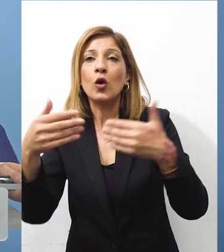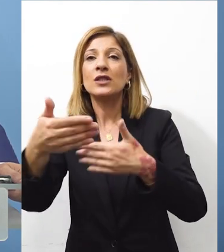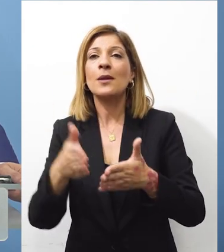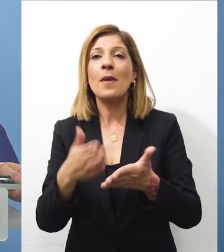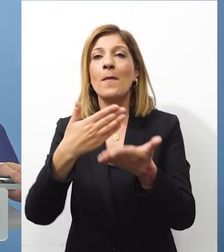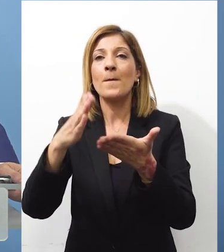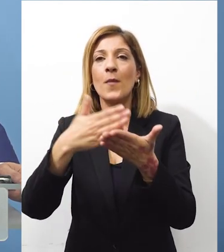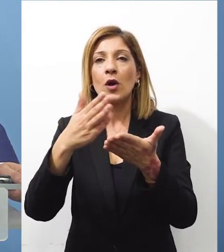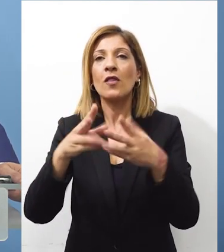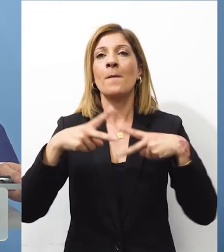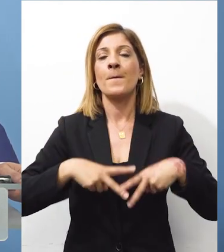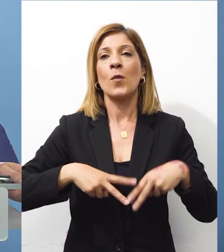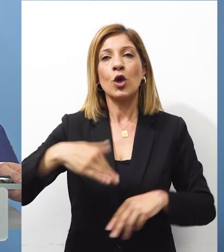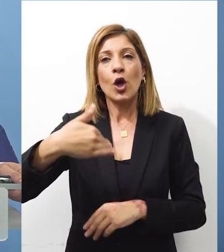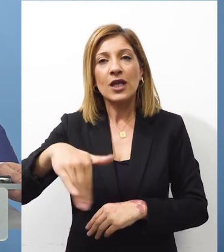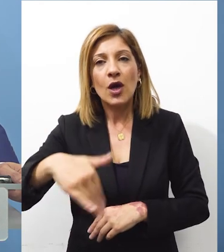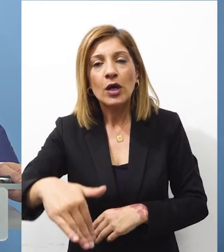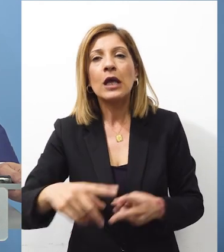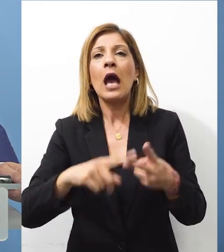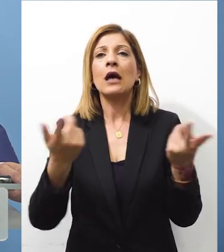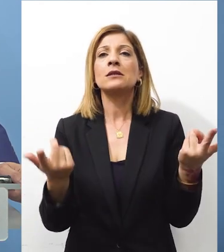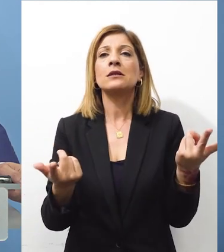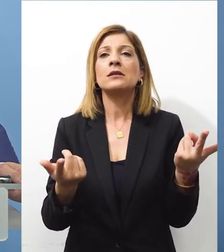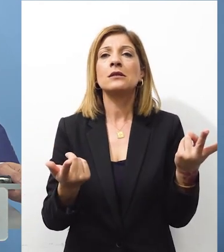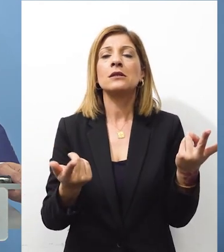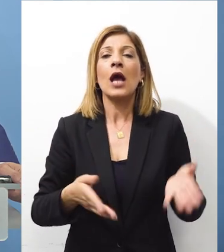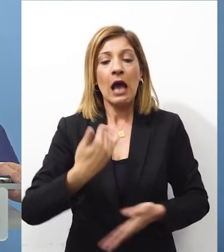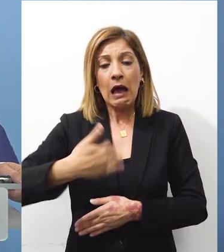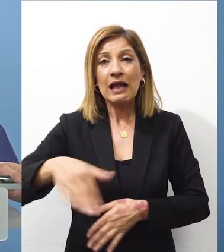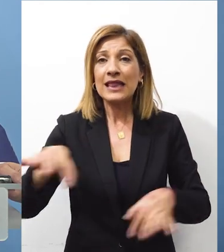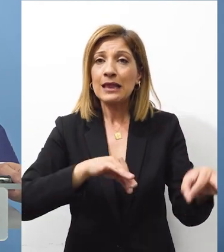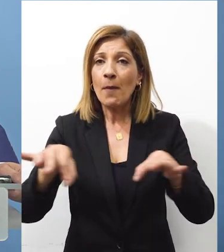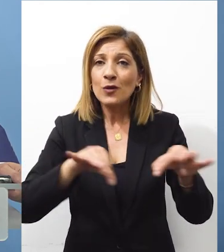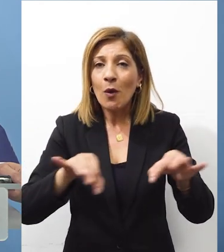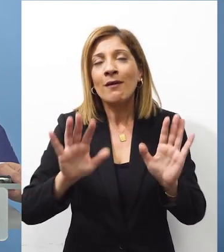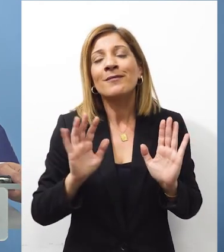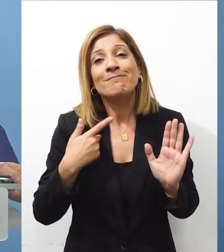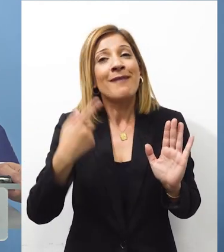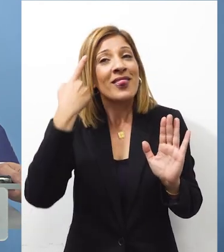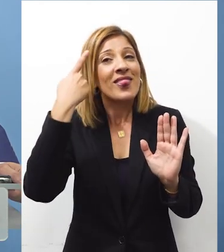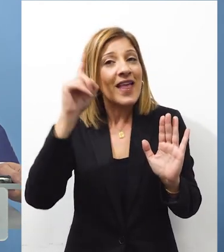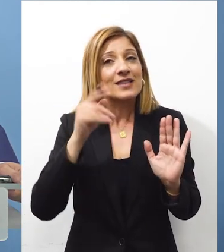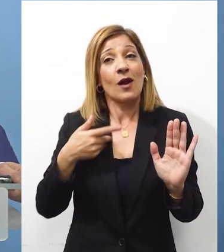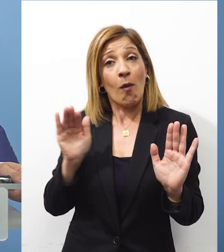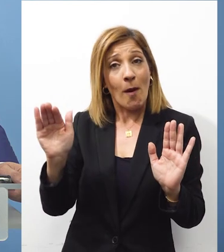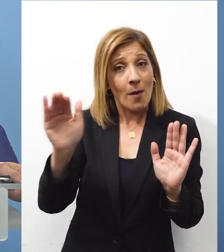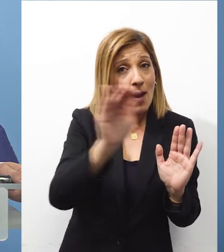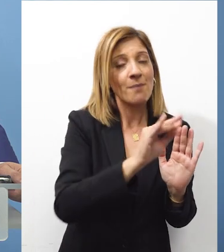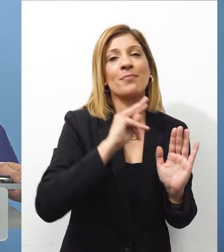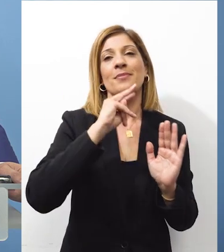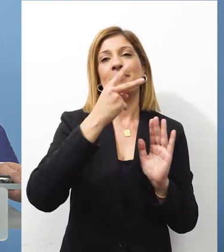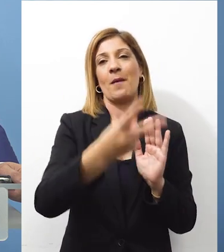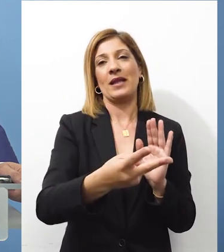οικίσεως Το Υπουργείο Γεωργίας και Αγροτικής Ανάπτυξης Το χτυπατολόγιο Θα πρέπει να δούμε, να συλλέξουμε τις πληροφορίες Και να σας απαντήσουμε